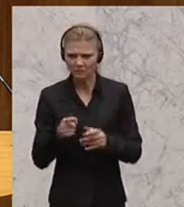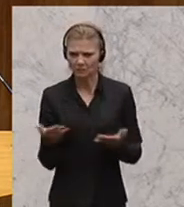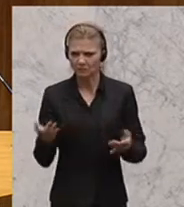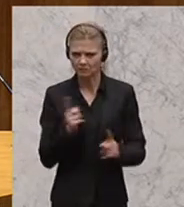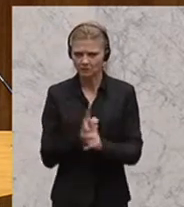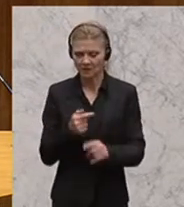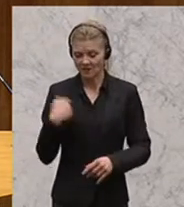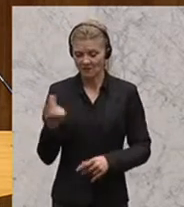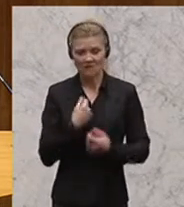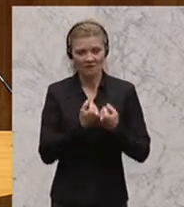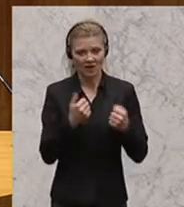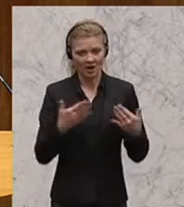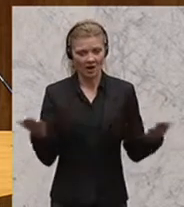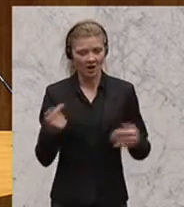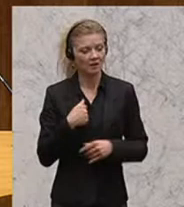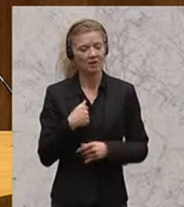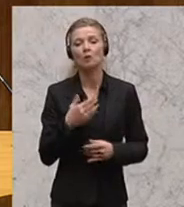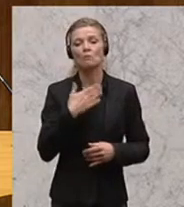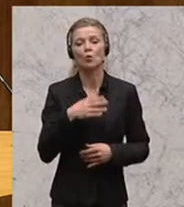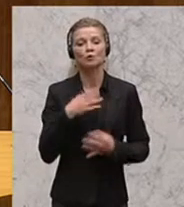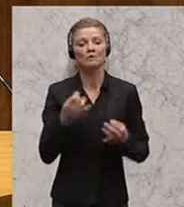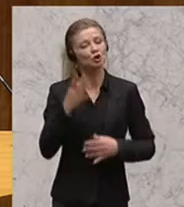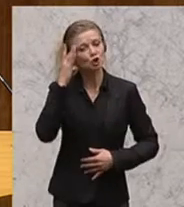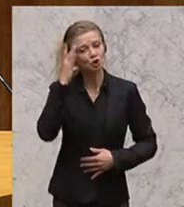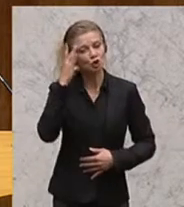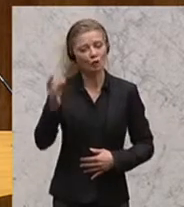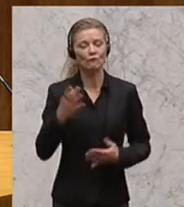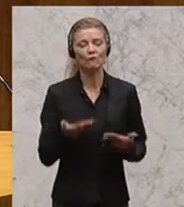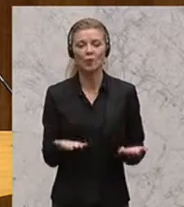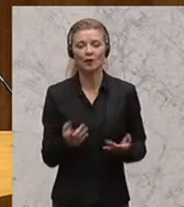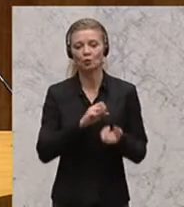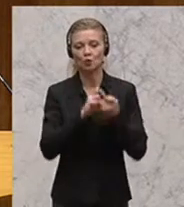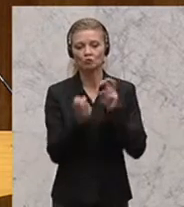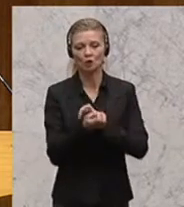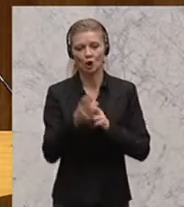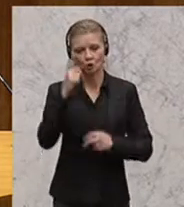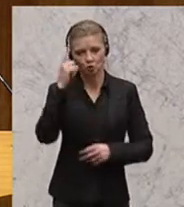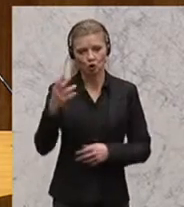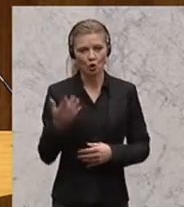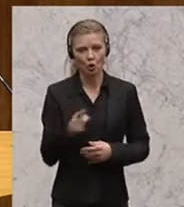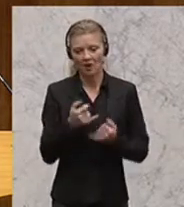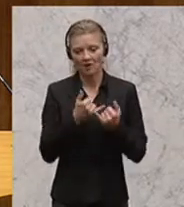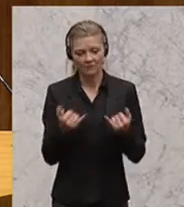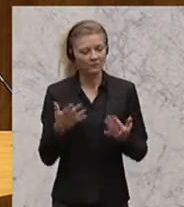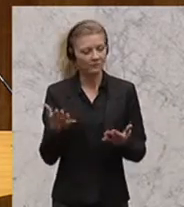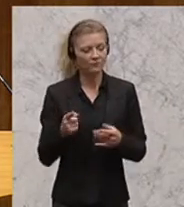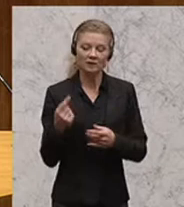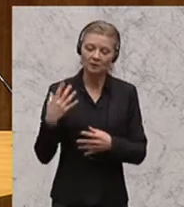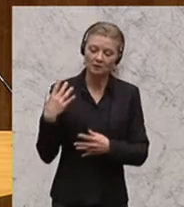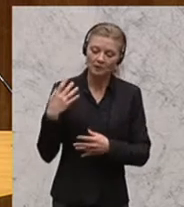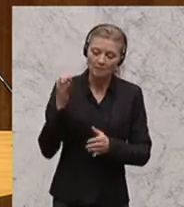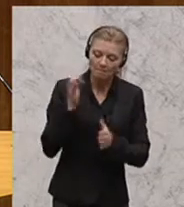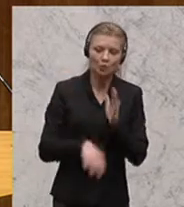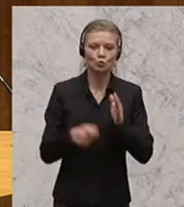eine sofortige Umsatzsteuerumstellung auf Reverse Charge. Wir sollten bei der Bekämpfung des Umsatzsteuerbetruges